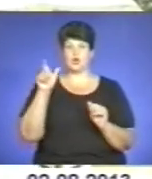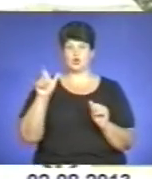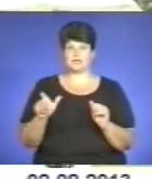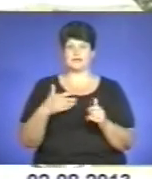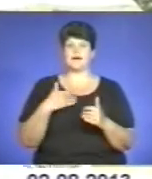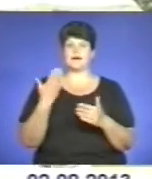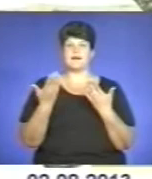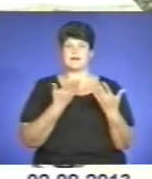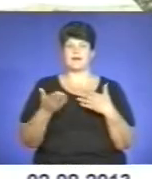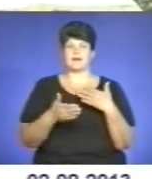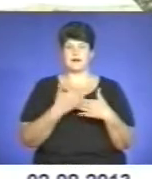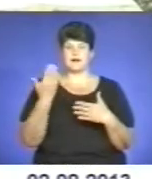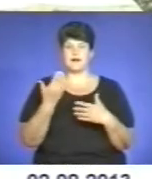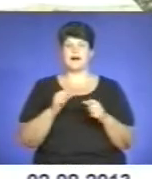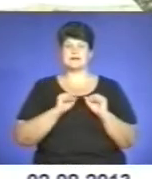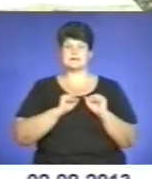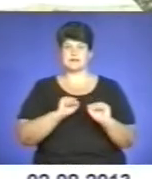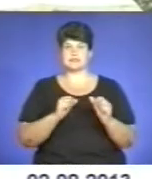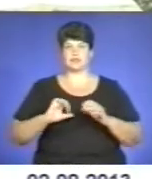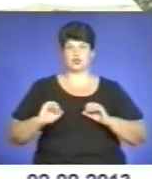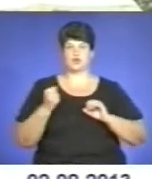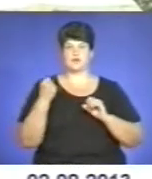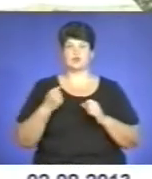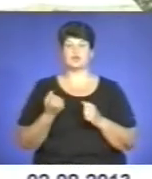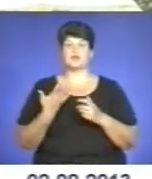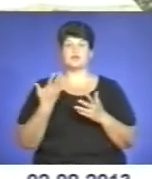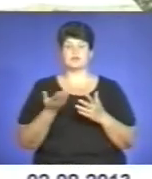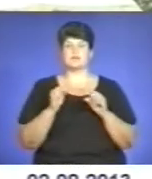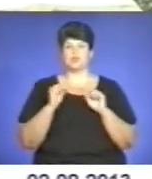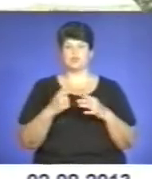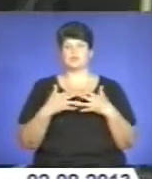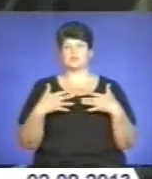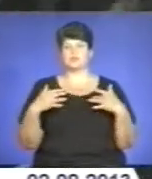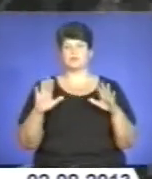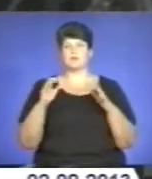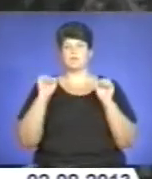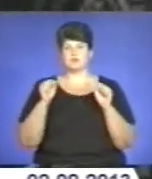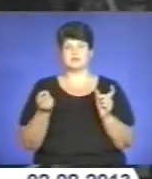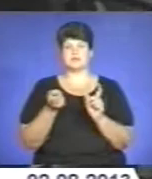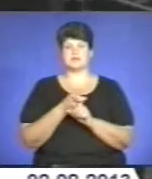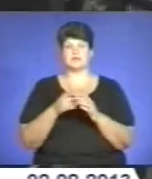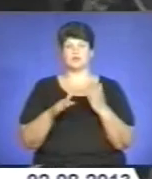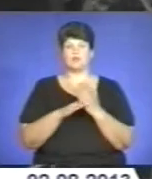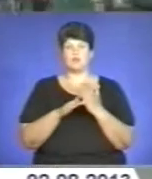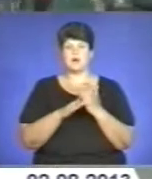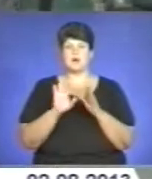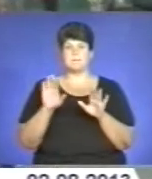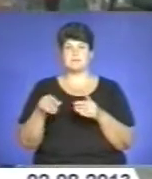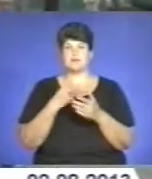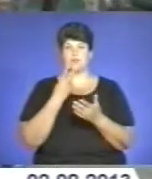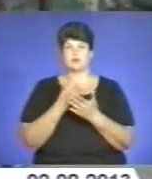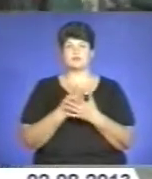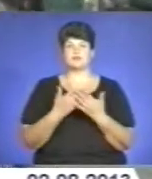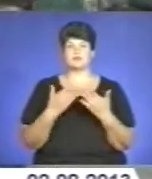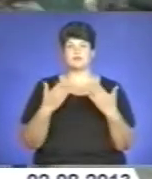карає, а захисник, товариш, друг, який в будь-який складний момент може прийти на допомогу. Після показових виступів правоохоронців